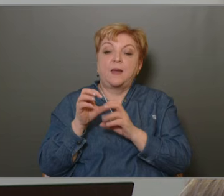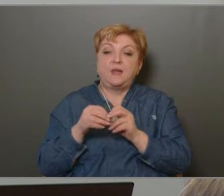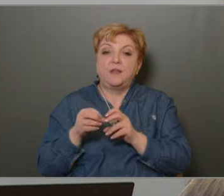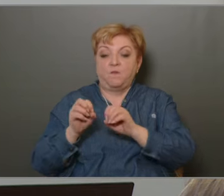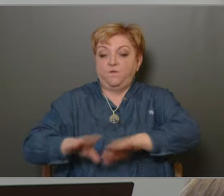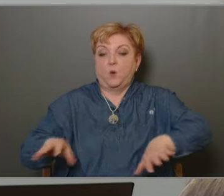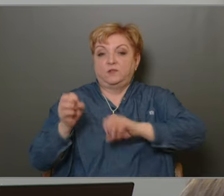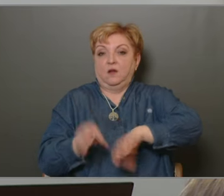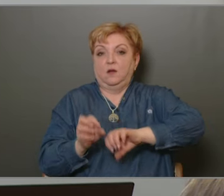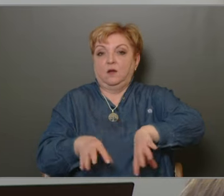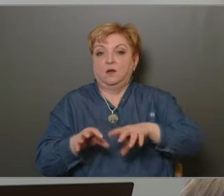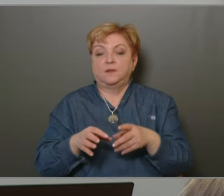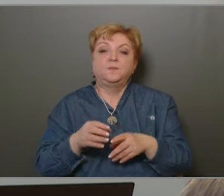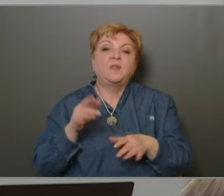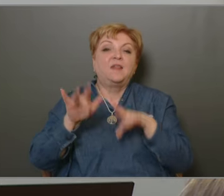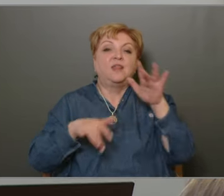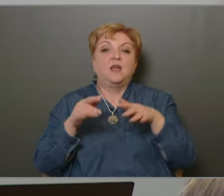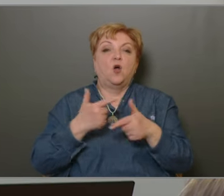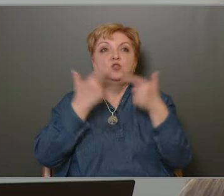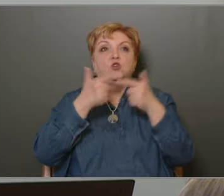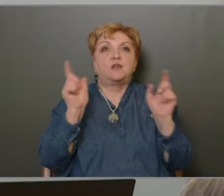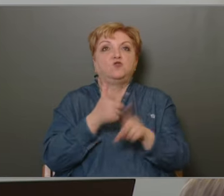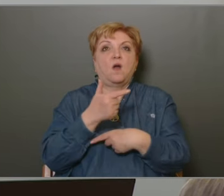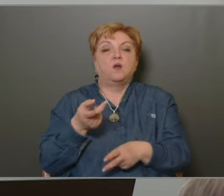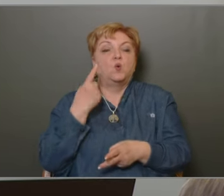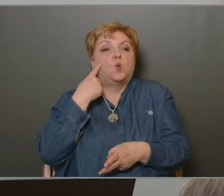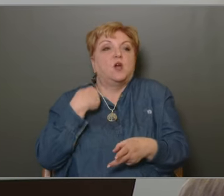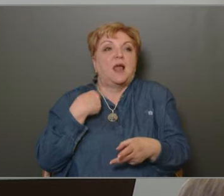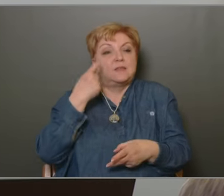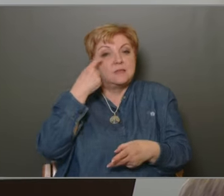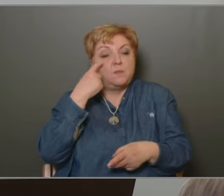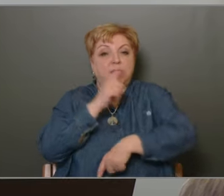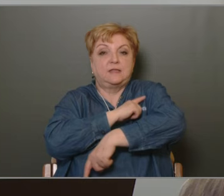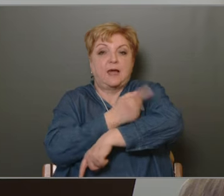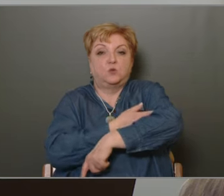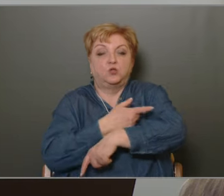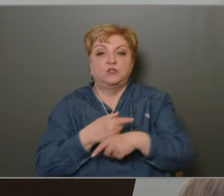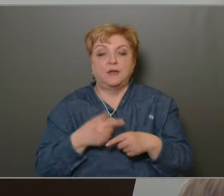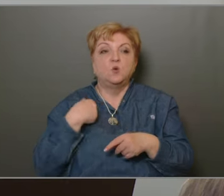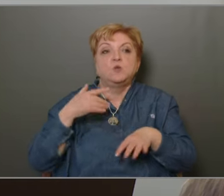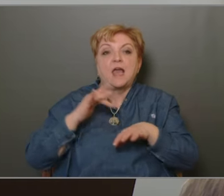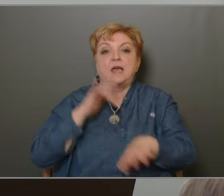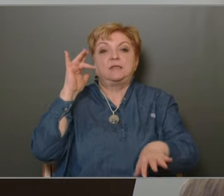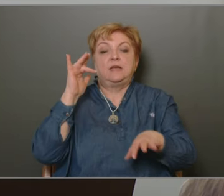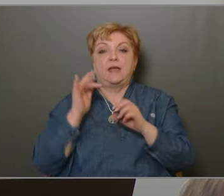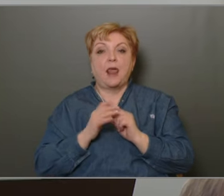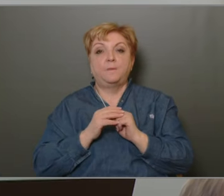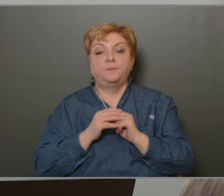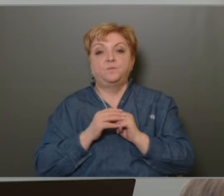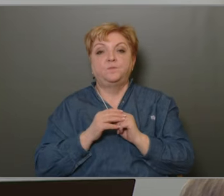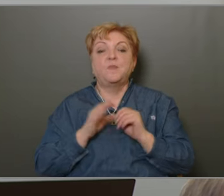kezéből a földre. Ebben néha tanácstalan vagyok, hogy hogyan lehet ezt a szemléletet erősíteni, mert úgy érzékelem, hogy